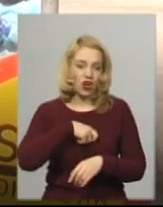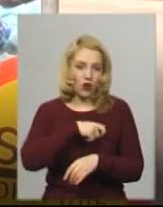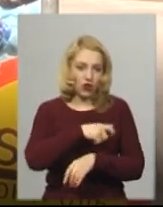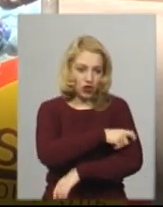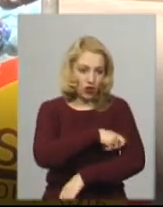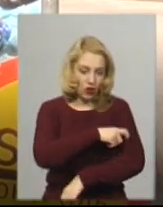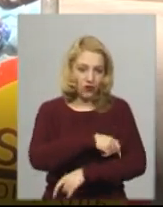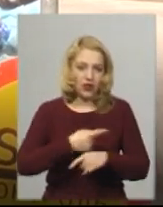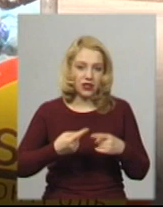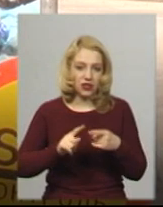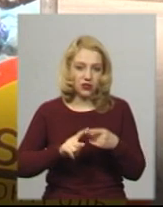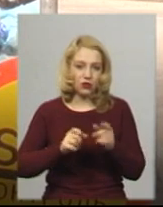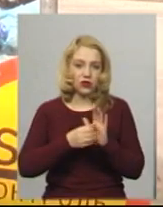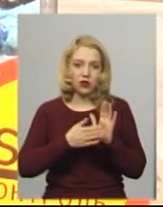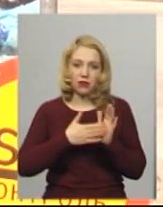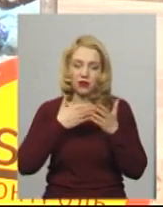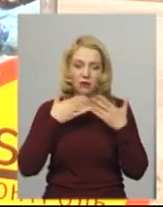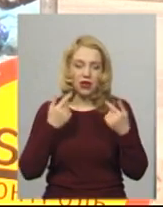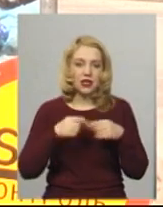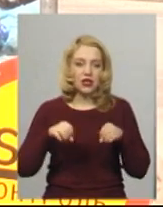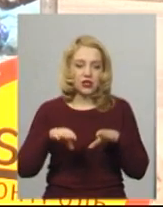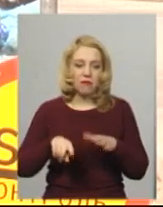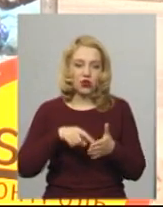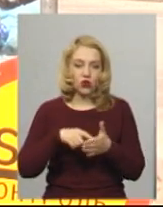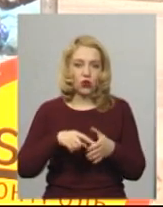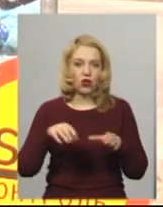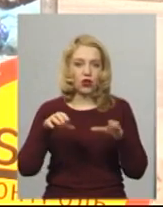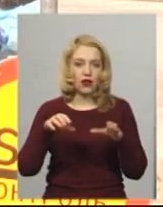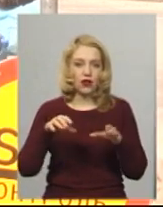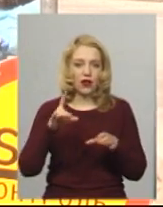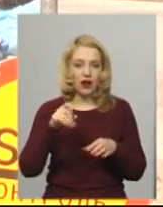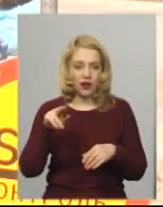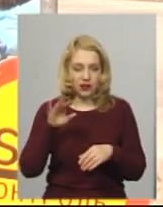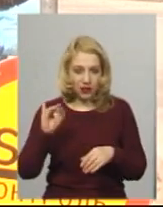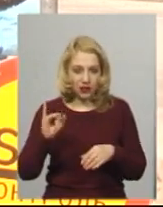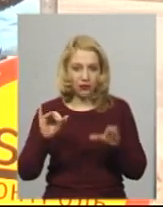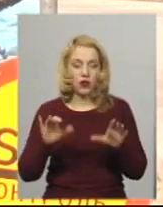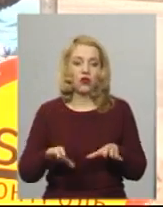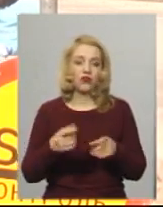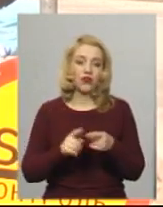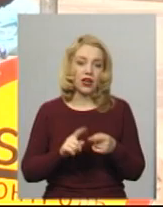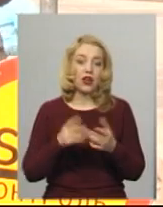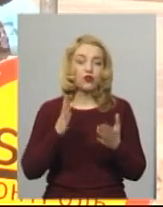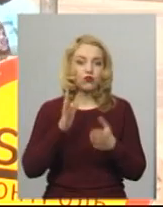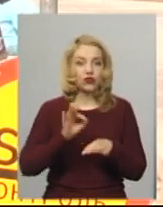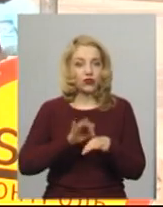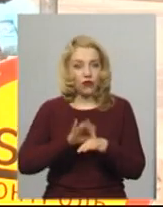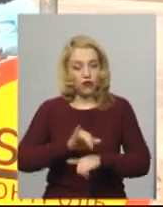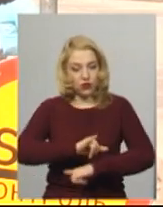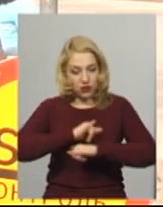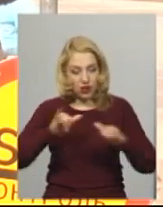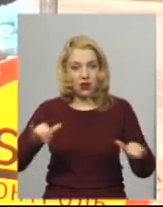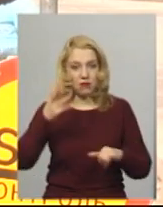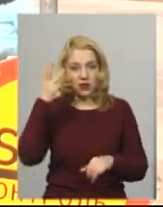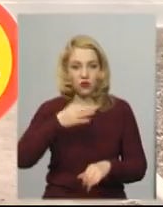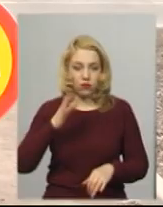За рішенням голови міської ради, потребі, якщо буде збільшення захворюваності на території міста Хмельницького, блокпусти